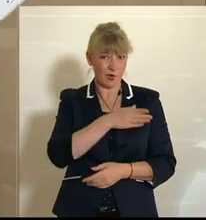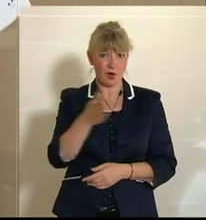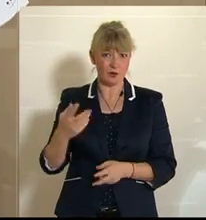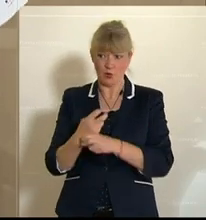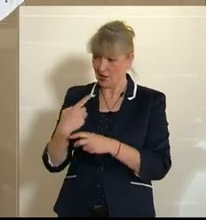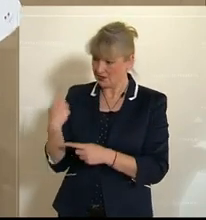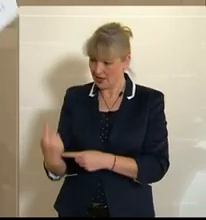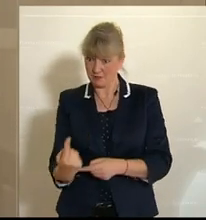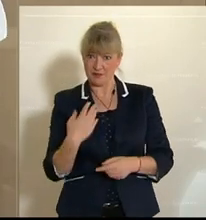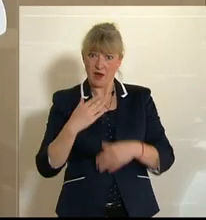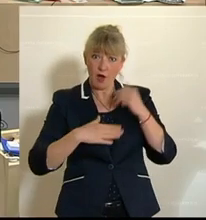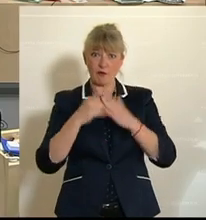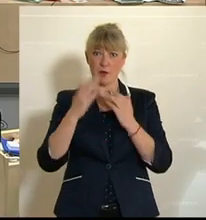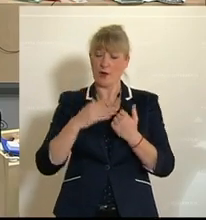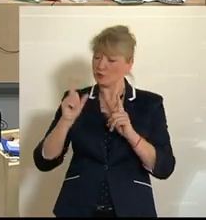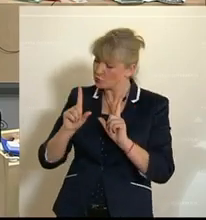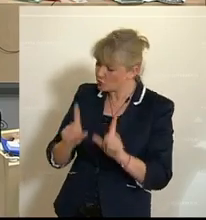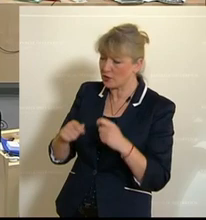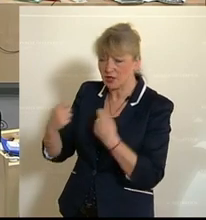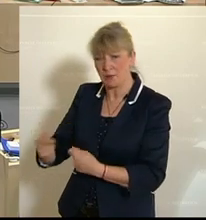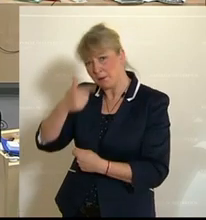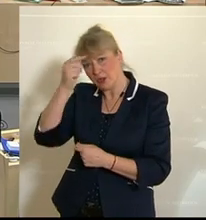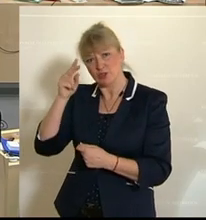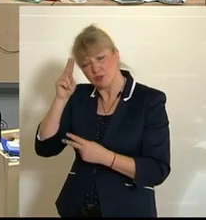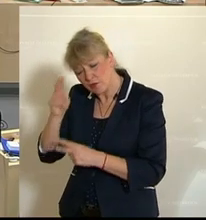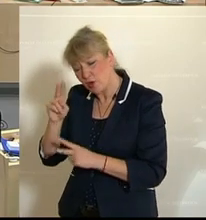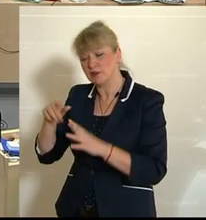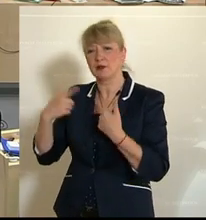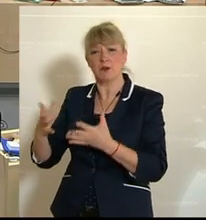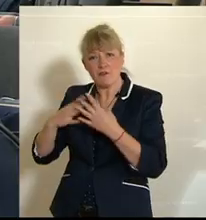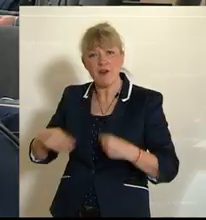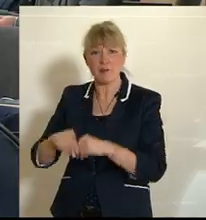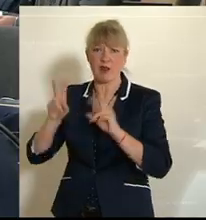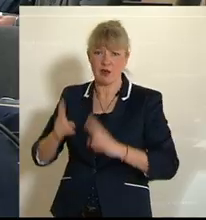Österreich aufgebaut hat, wieder Menschenwürde zu geben, damit sie sich mit ihren Angehörigen treffen können.